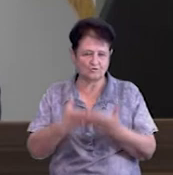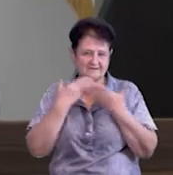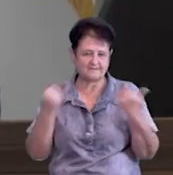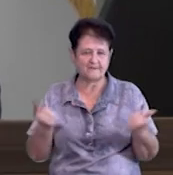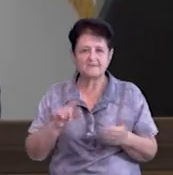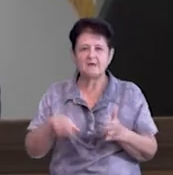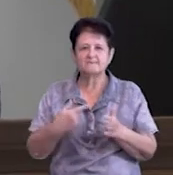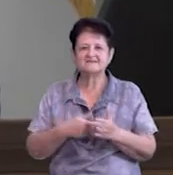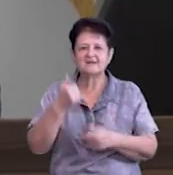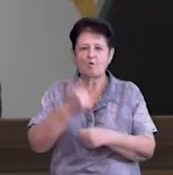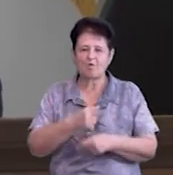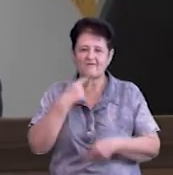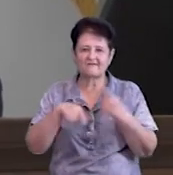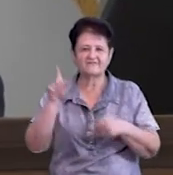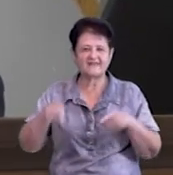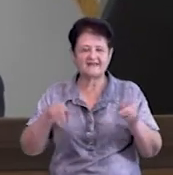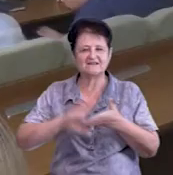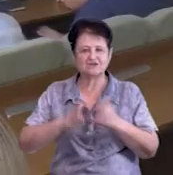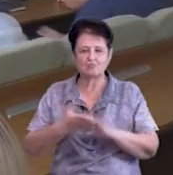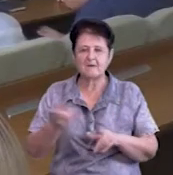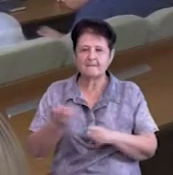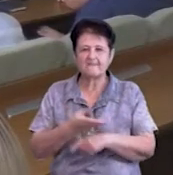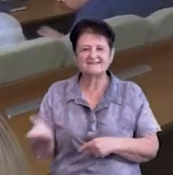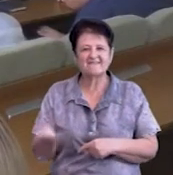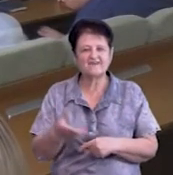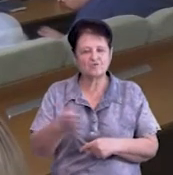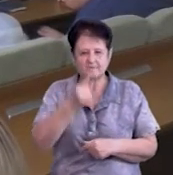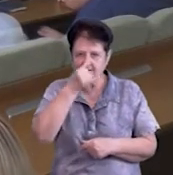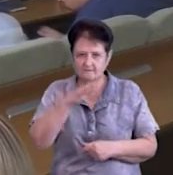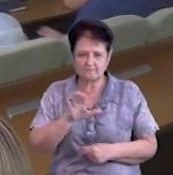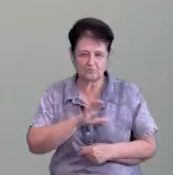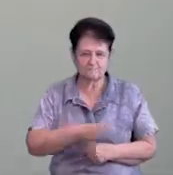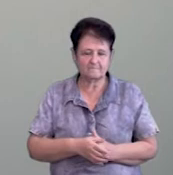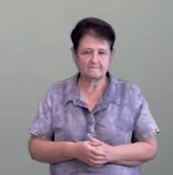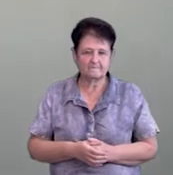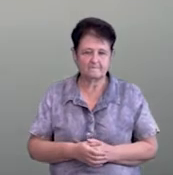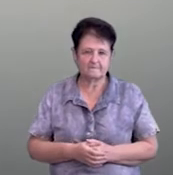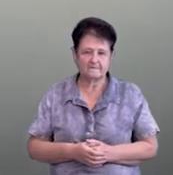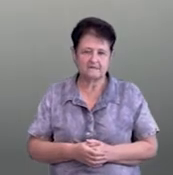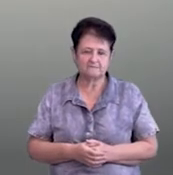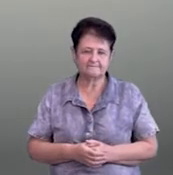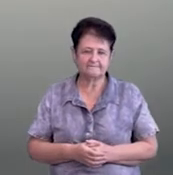Міський голова каже, у деяких ситуаціях без виробки дерев не обійтися. Є